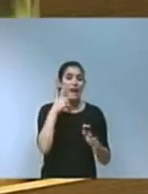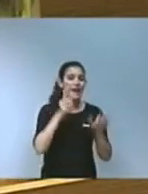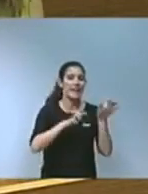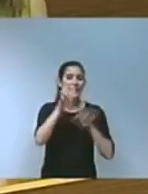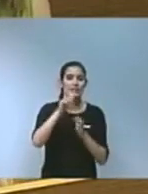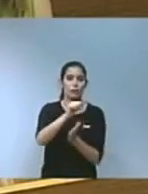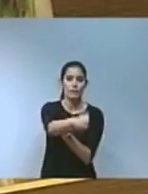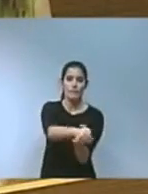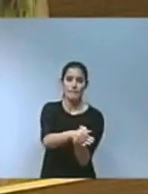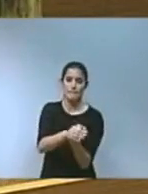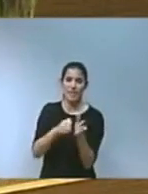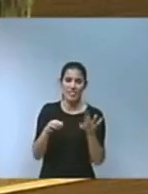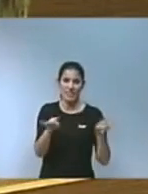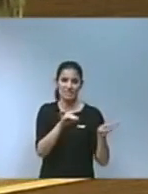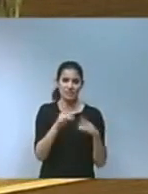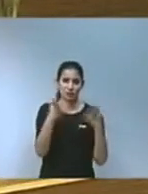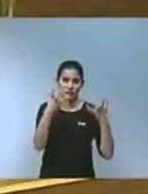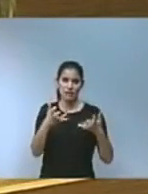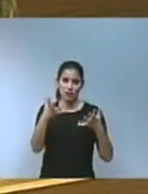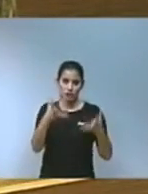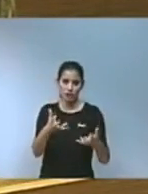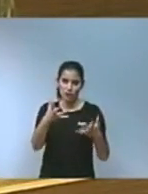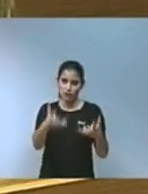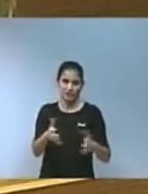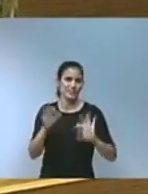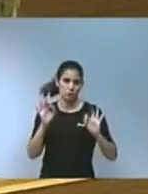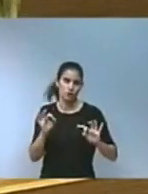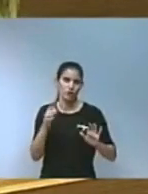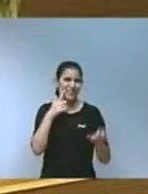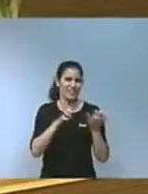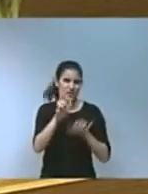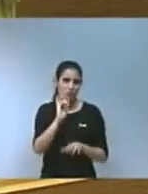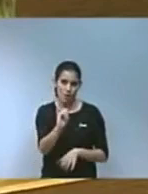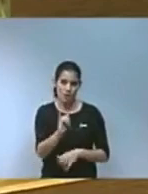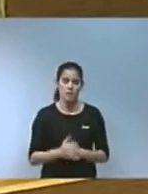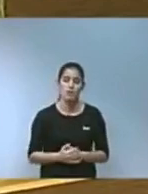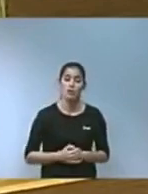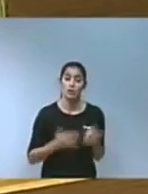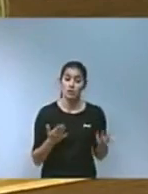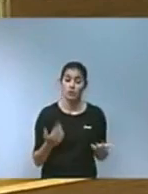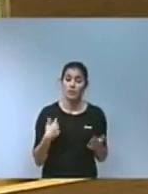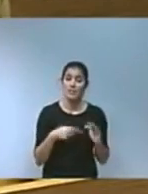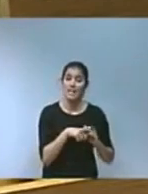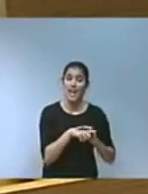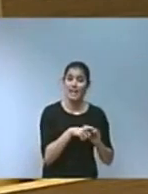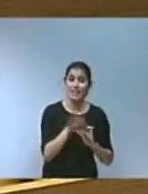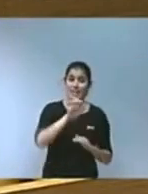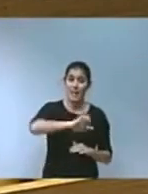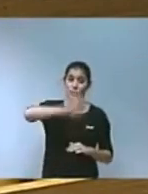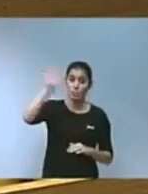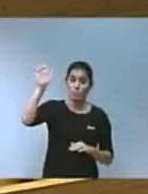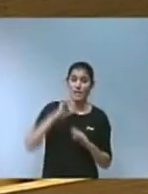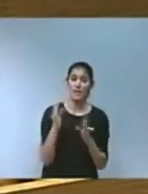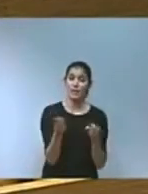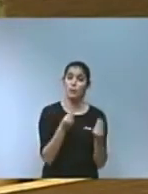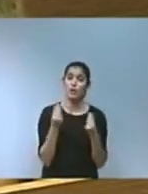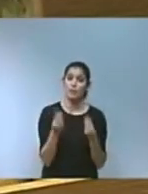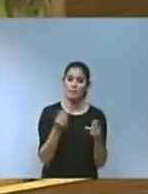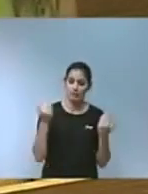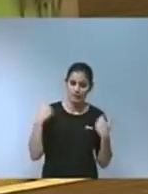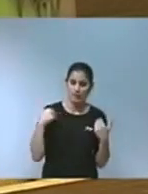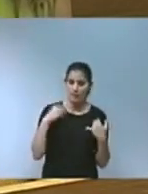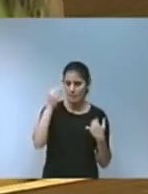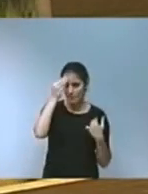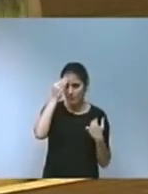'anàlisi del Programa Nacional de Lluita contra la Desertificació. L'Agència Europea del Medi Ambient ja considera